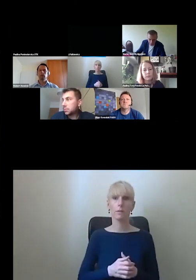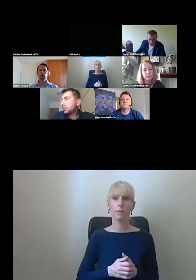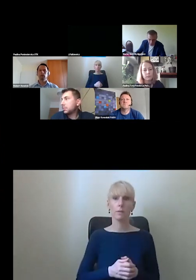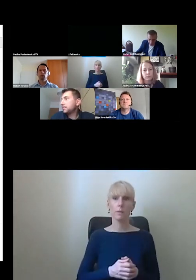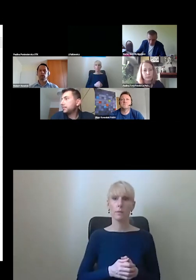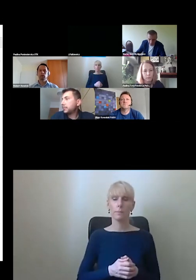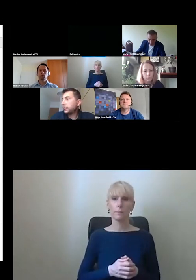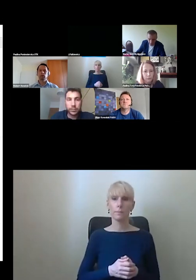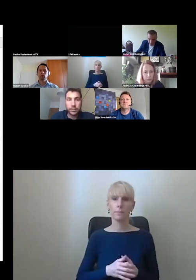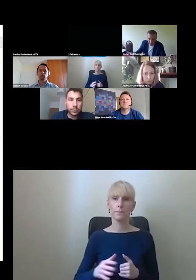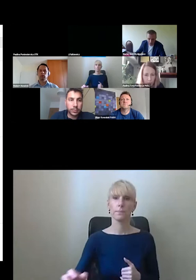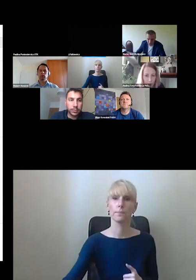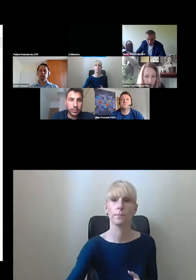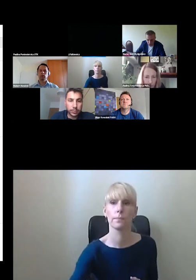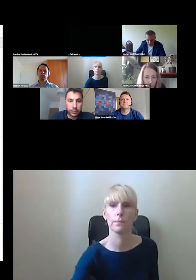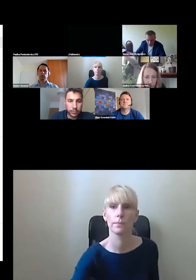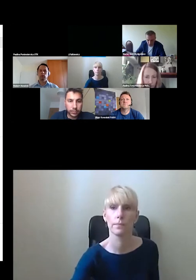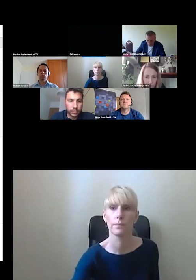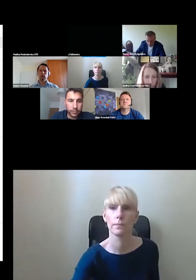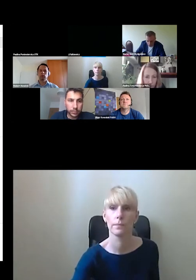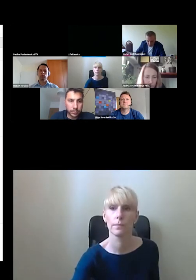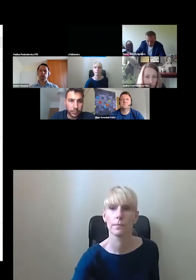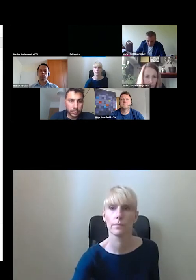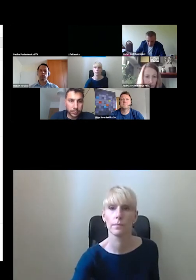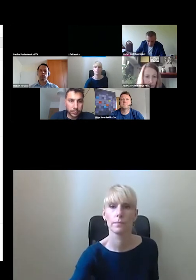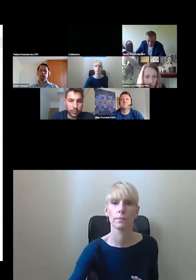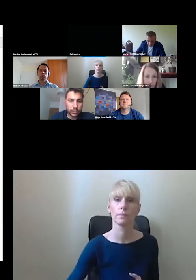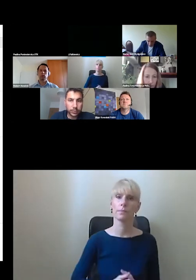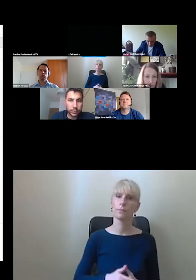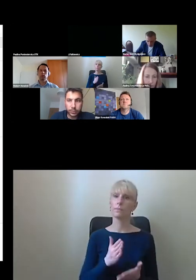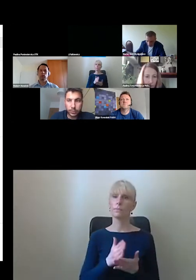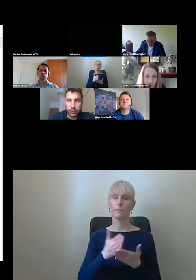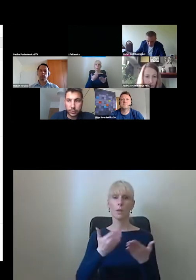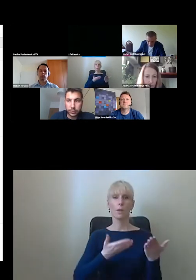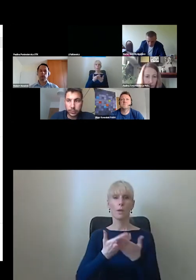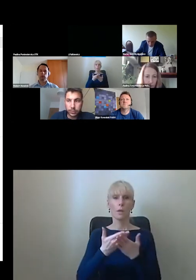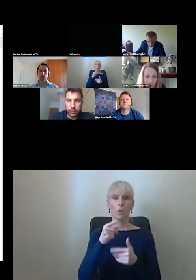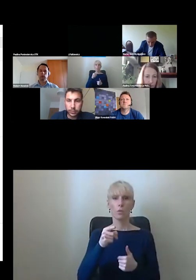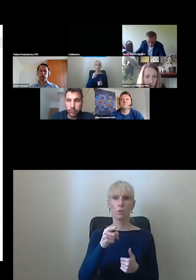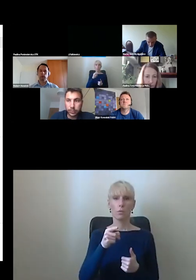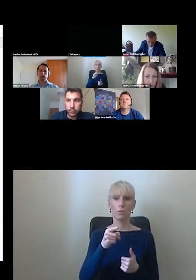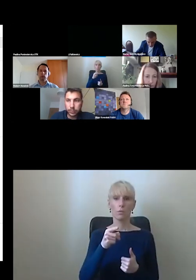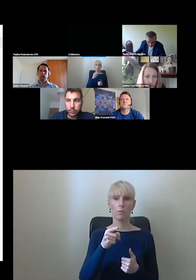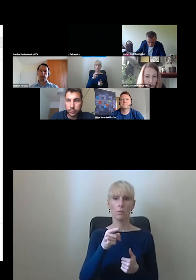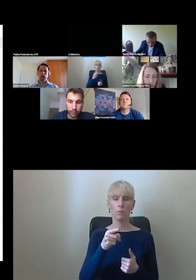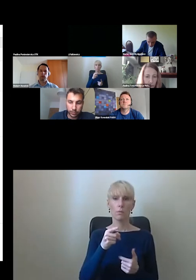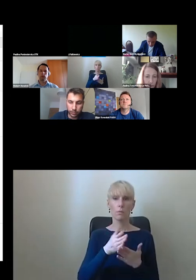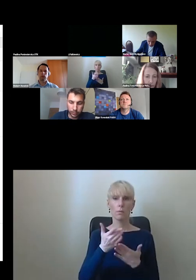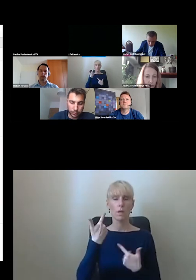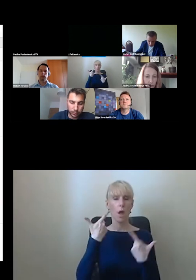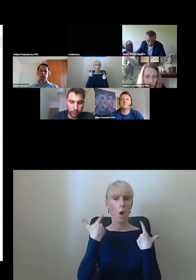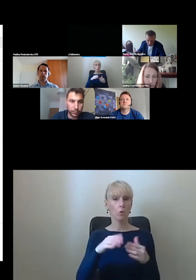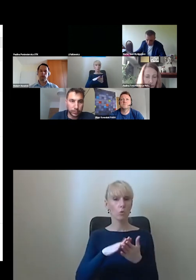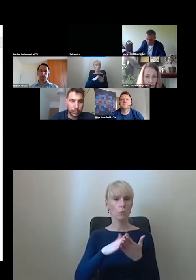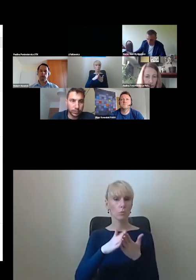powiedzmy, jako standardowe rozwiązanie takie wyniesione miejsca parkingowe dla osób na wózkach, tak